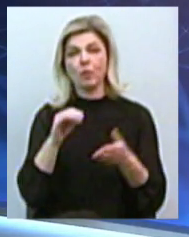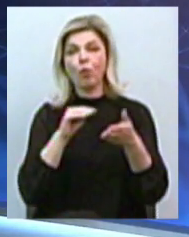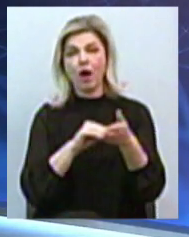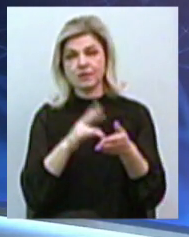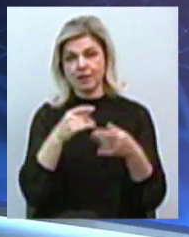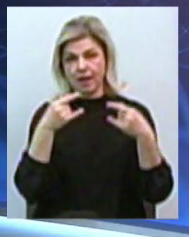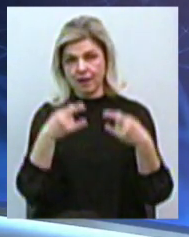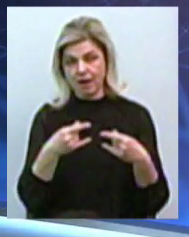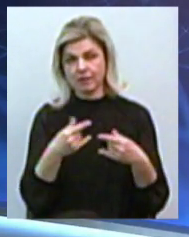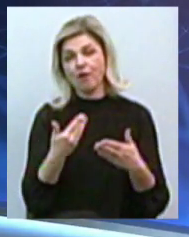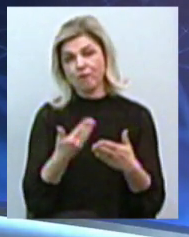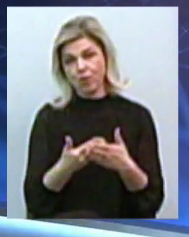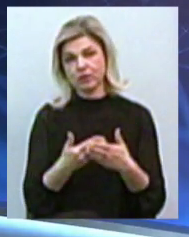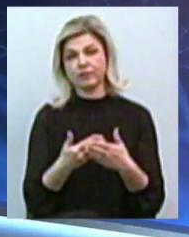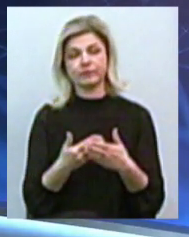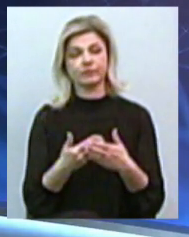Отже,